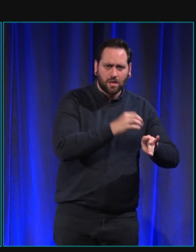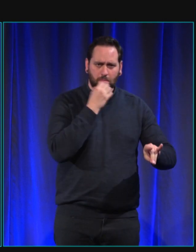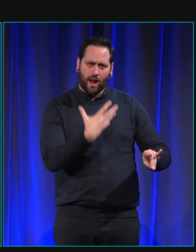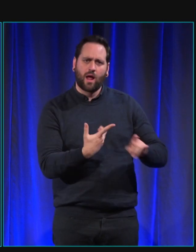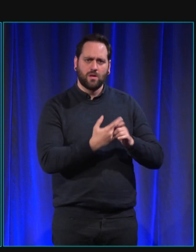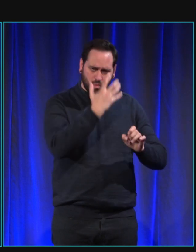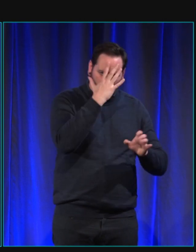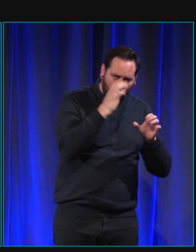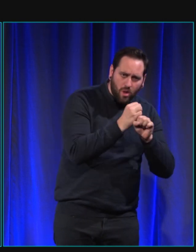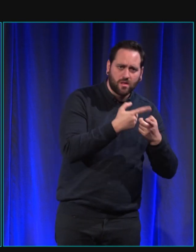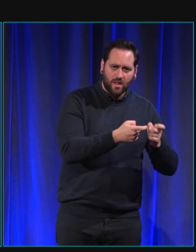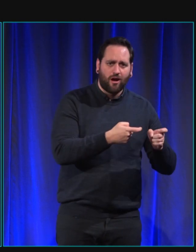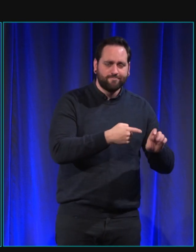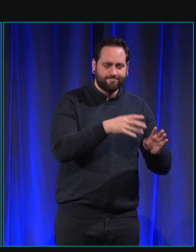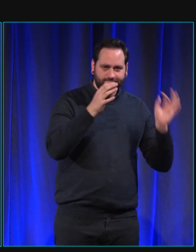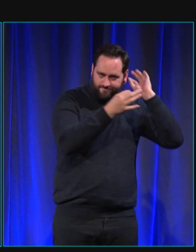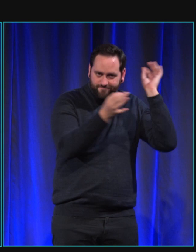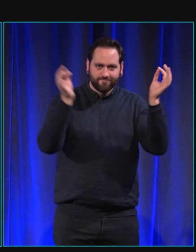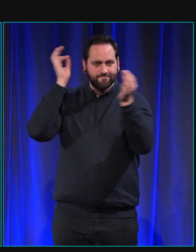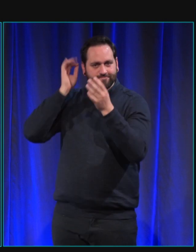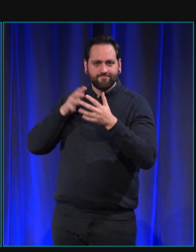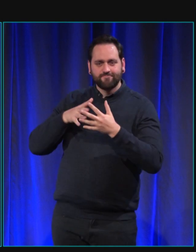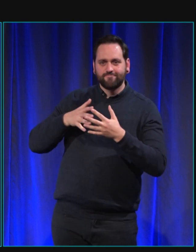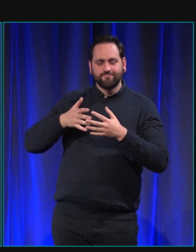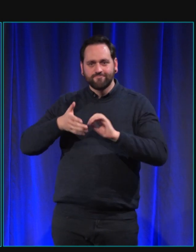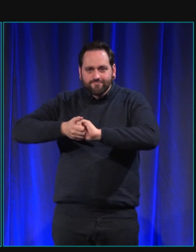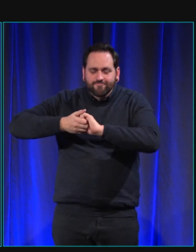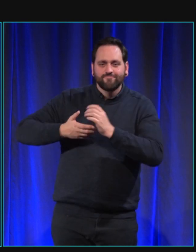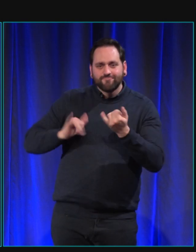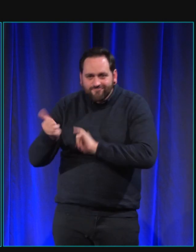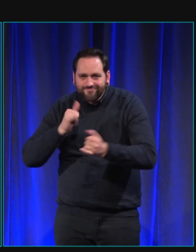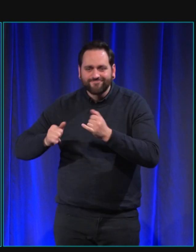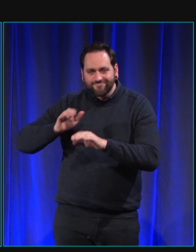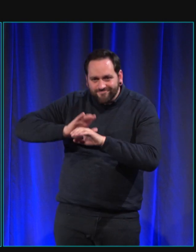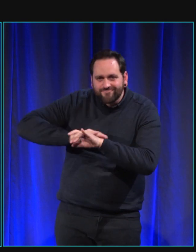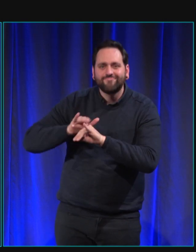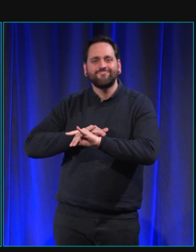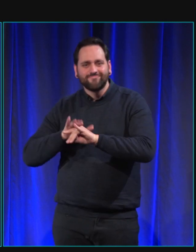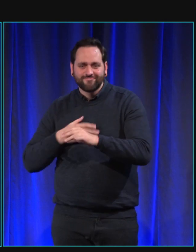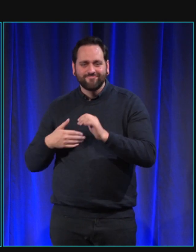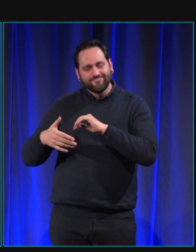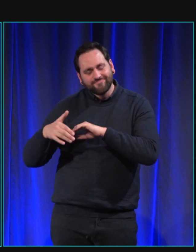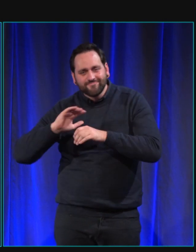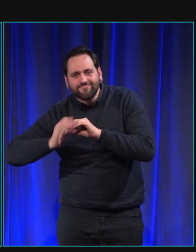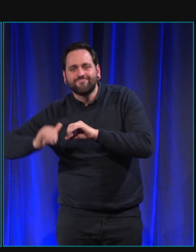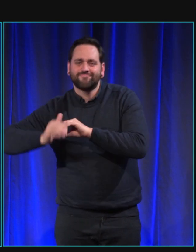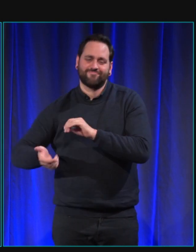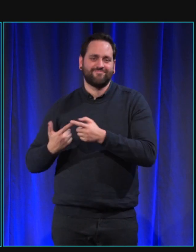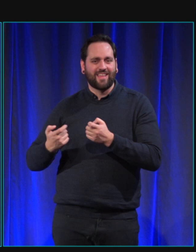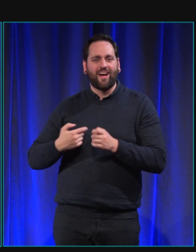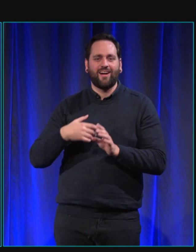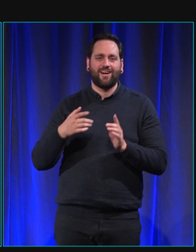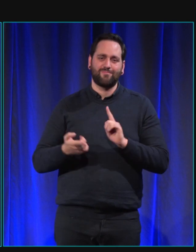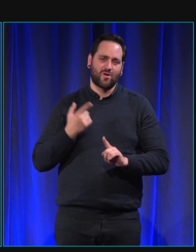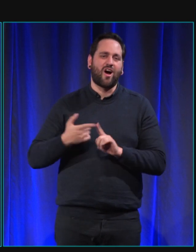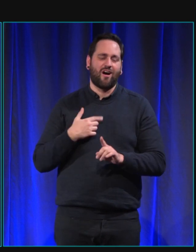travail et après il y le chien de compagnie où on joue avec lui où c les caresses les papouilles et c'est des câlins voilà donc c'est vraiment ils ont